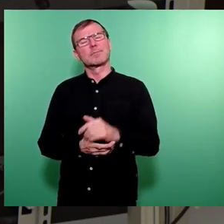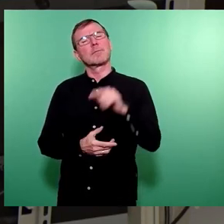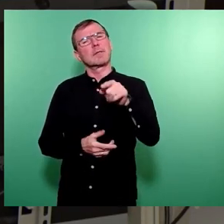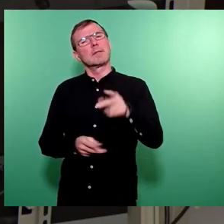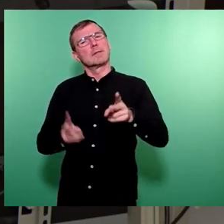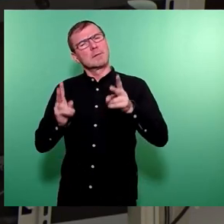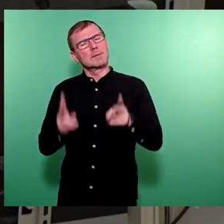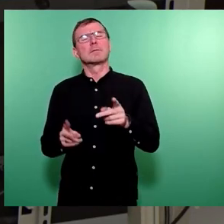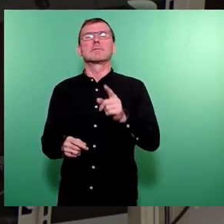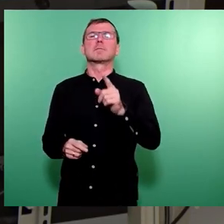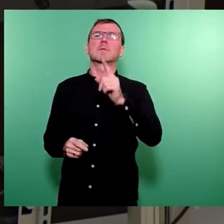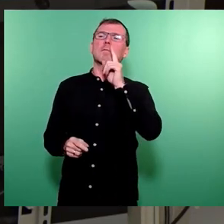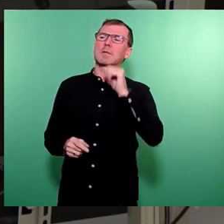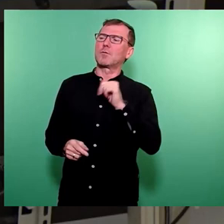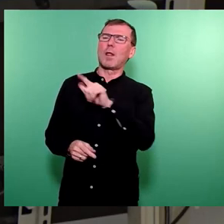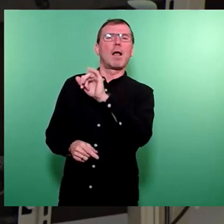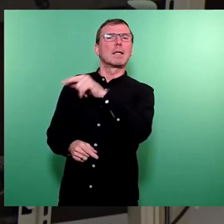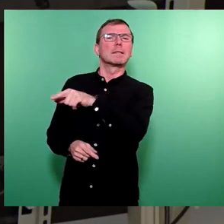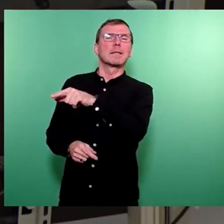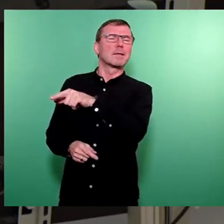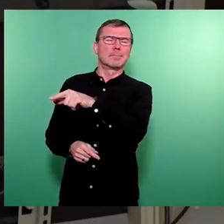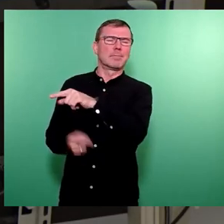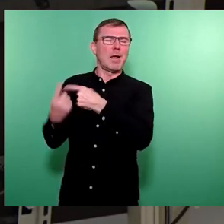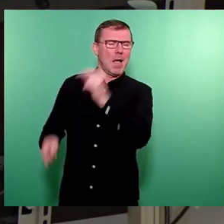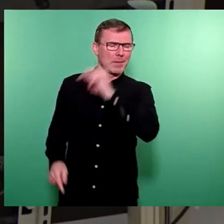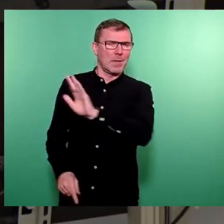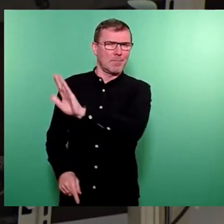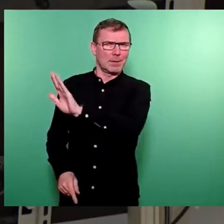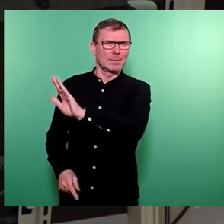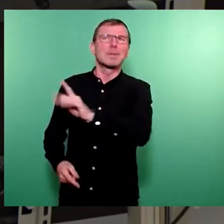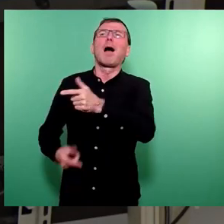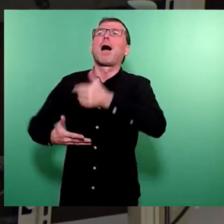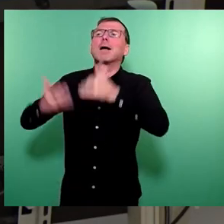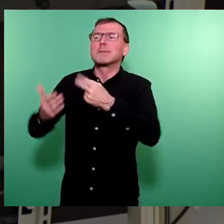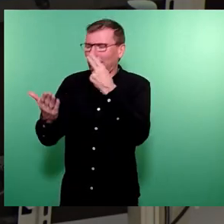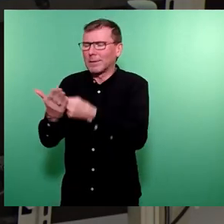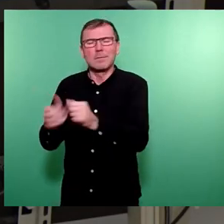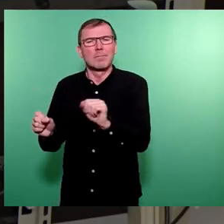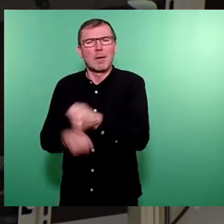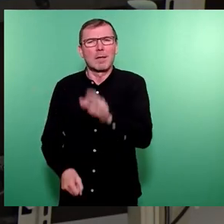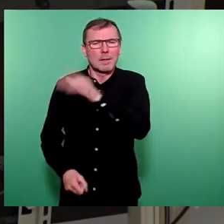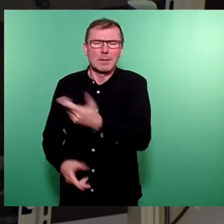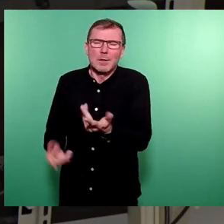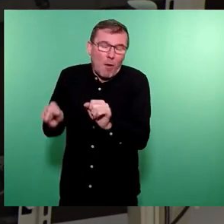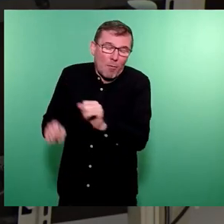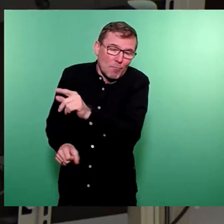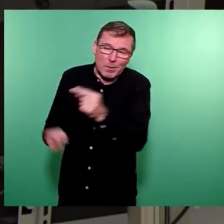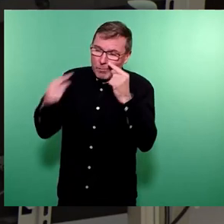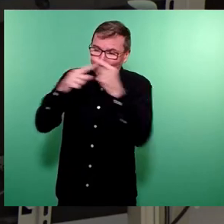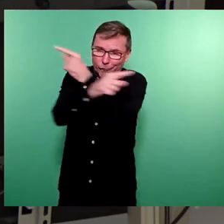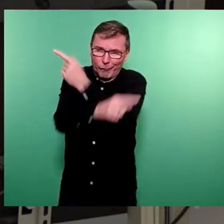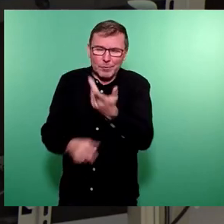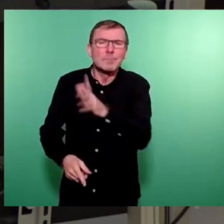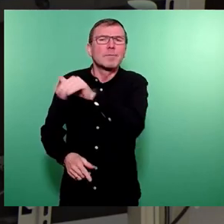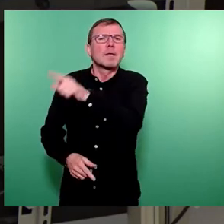auch wenn der Kollege Licht, die da offensichtlich nicht die Zahlen lesen kann, die im Änderungsantrag drinstehen, das sind auch